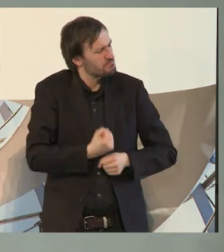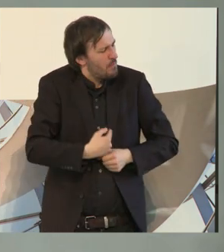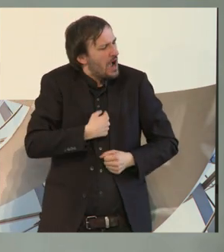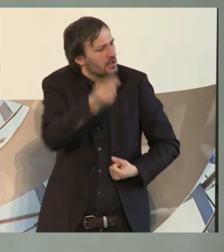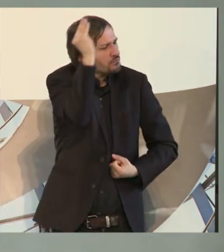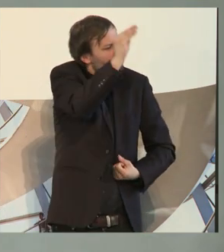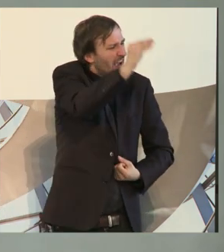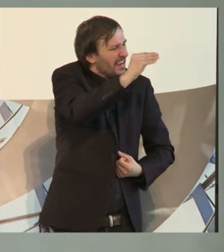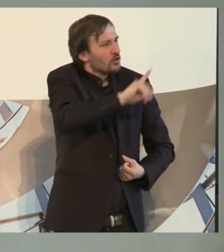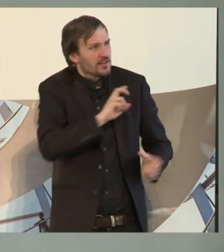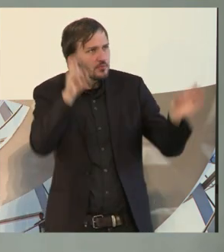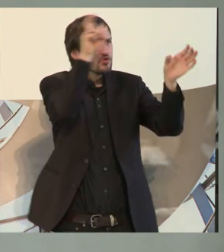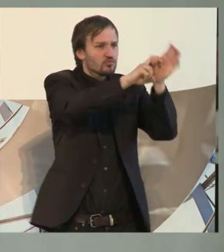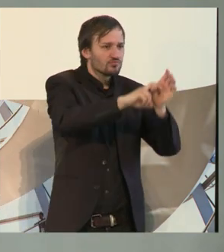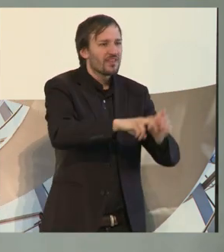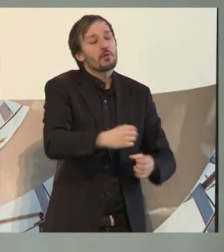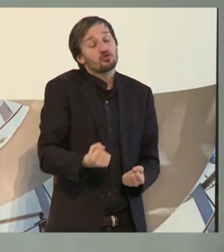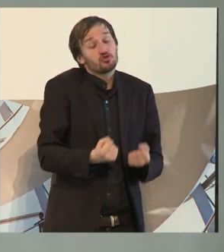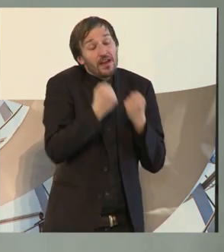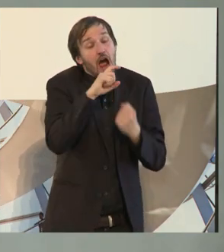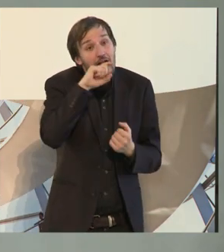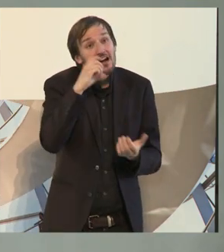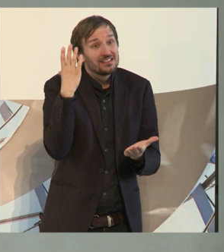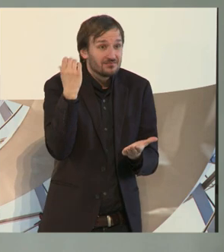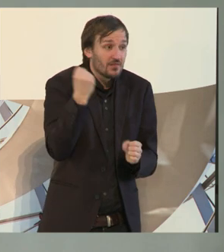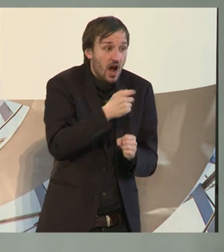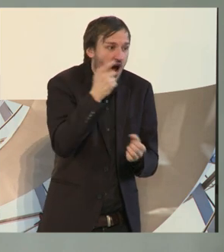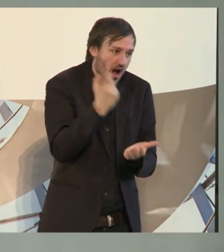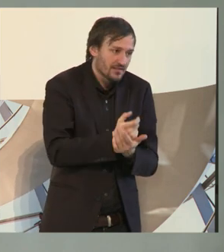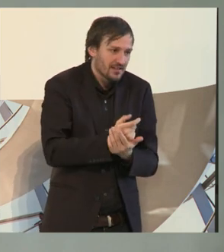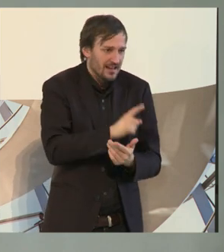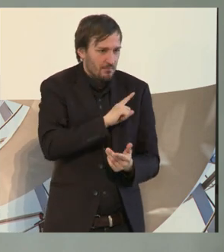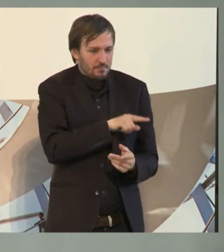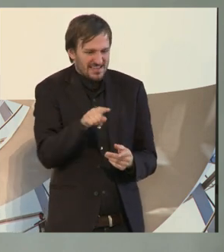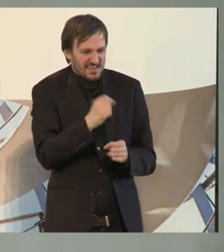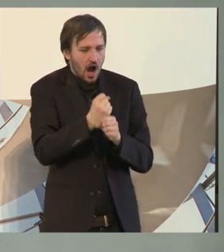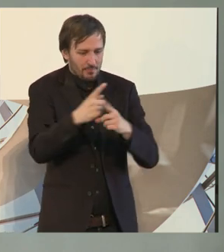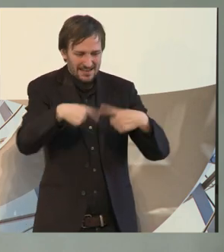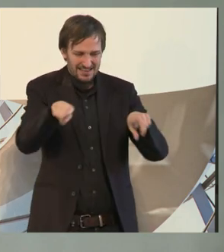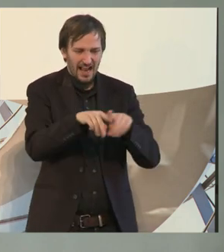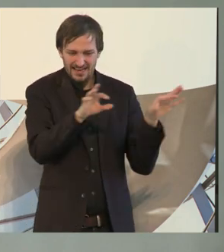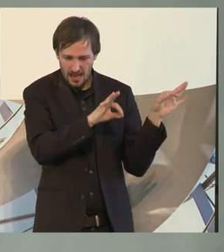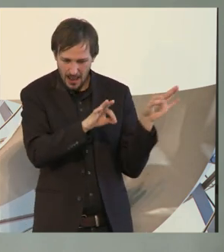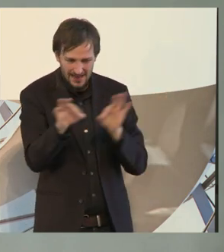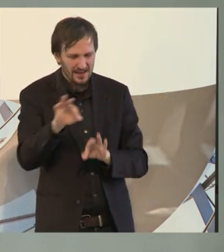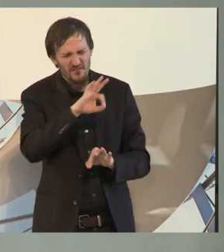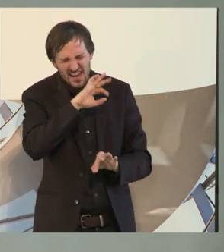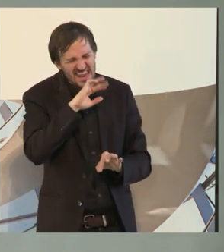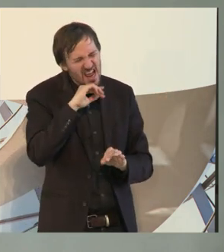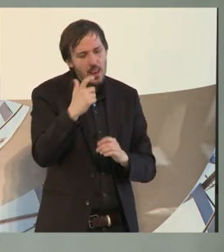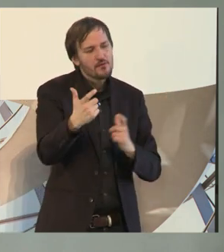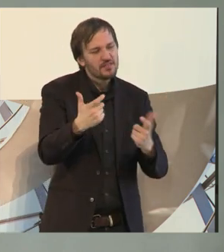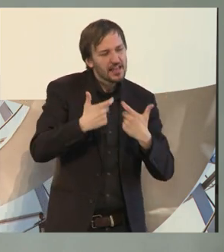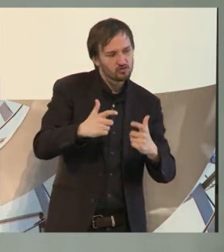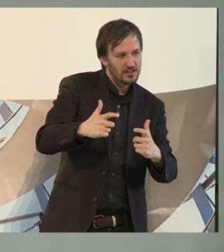schwerer Weg, so weit durchzukommen, dass man beispielsweise einen Arbeitskreis leitet. Auch dort treffen Sie auf viele Widerstände,